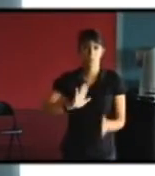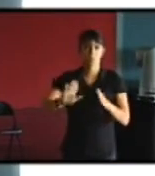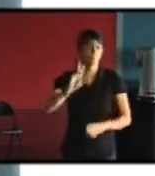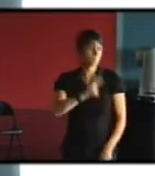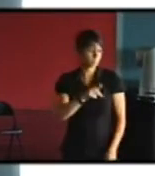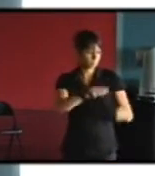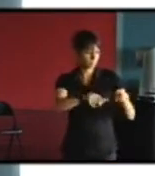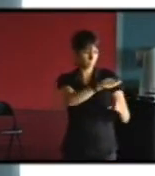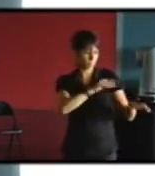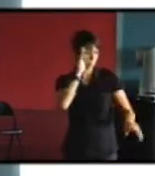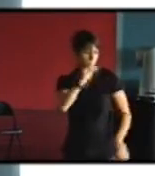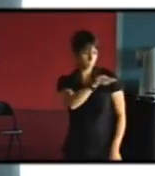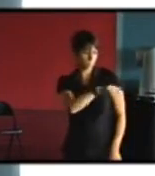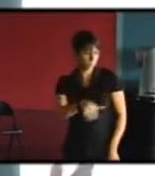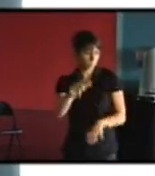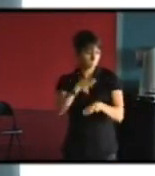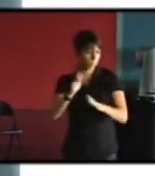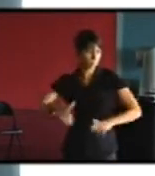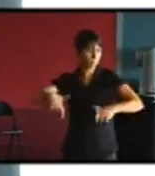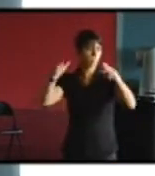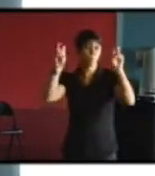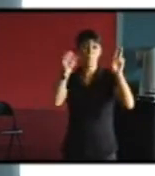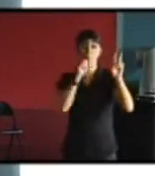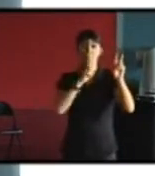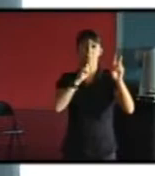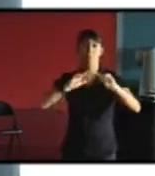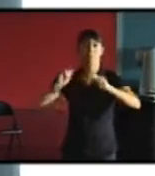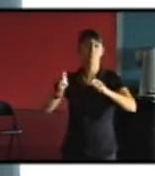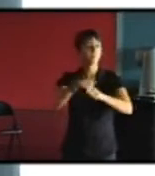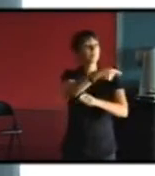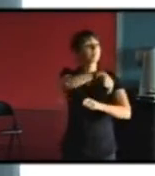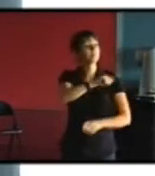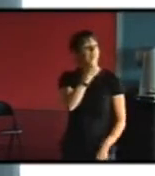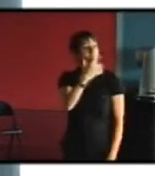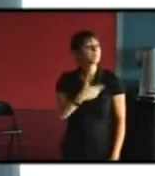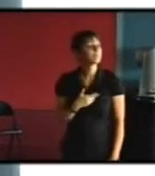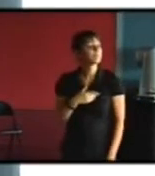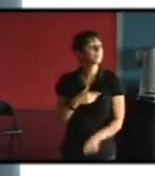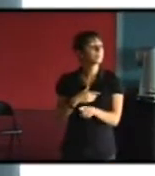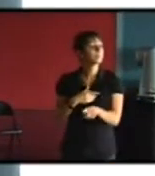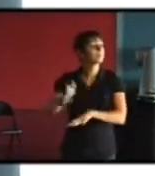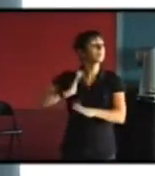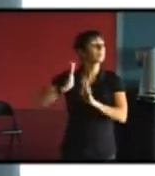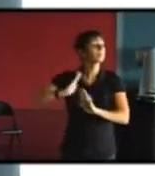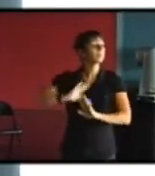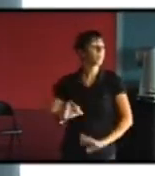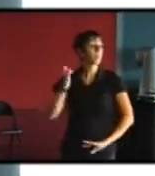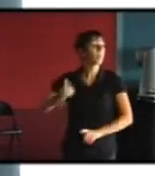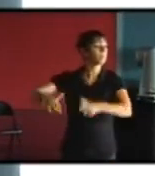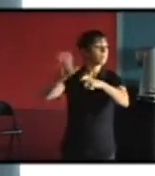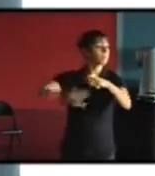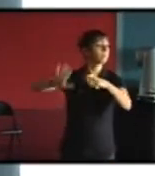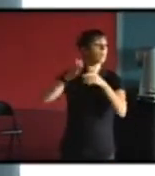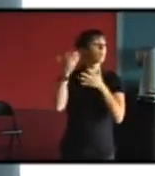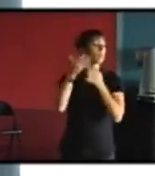vieux on saurait pas dire qu'est-ce qui est le bâtiment d'origine ce qui est un petit peu différent